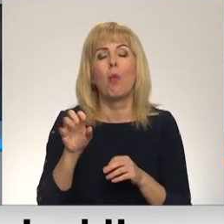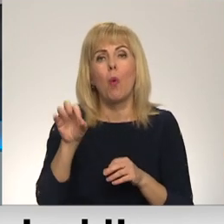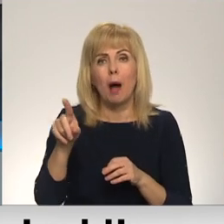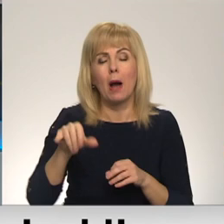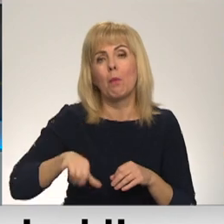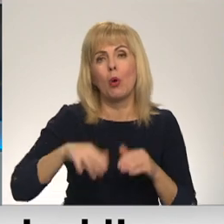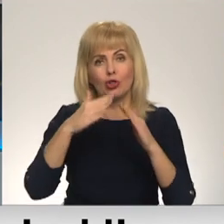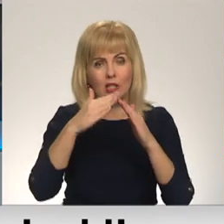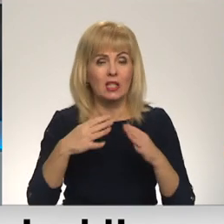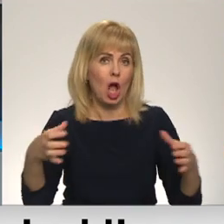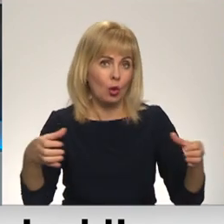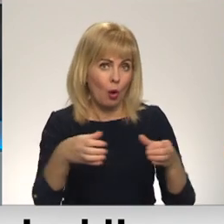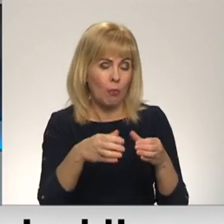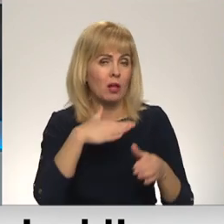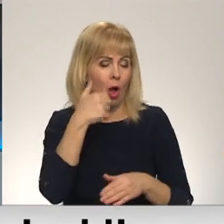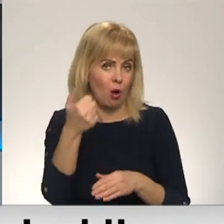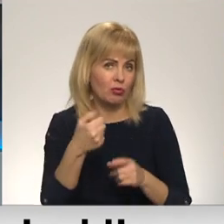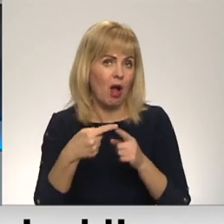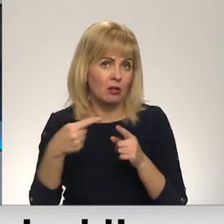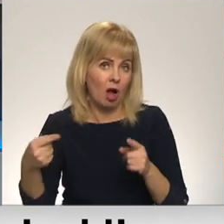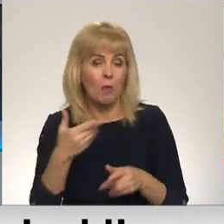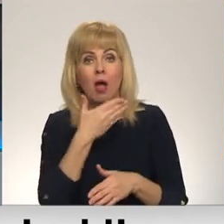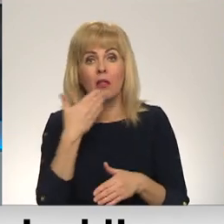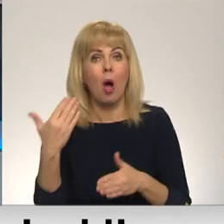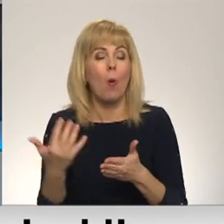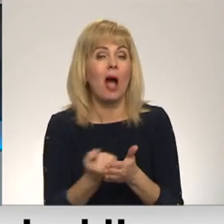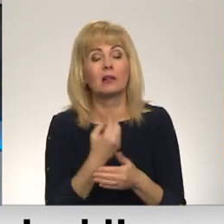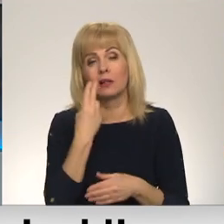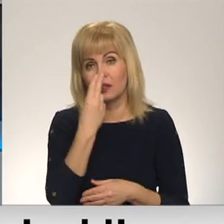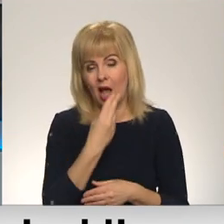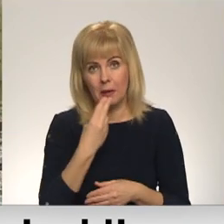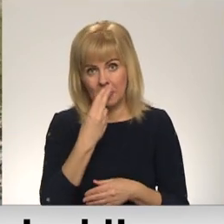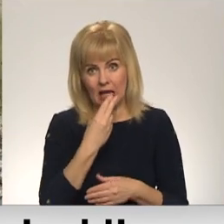muiža sēku kompleksam daudz gadu garumā tā arī nav atrasts sēmnieks.